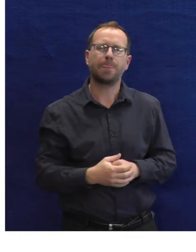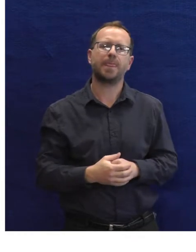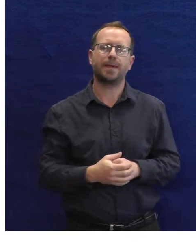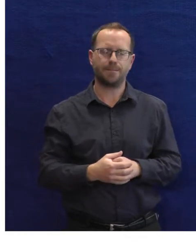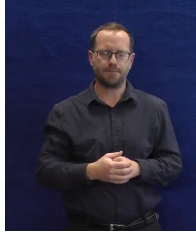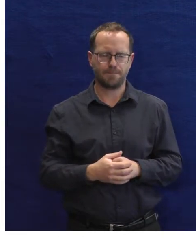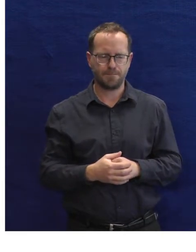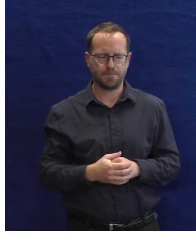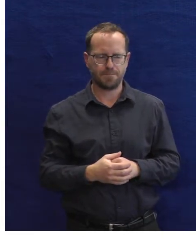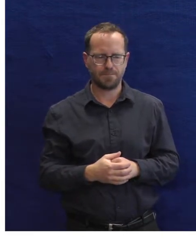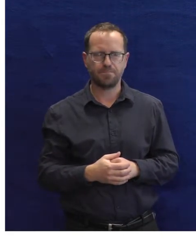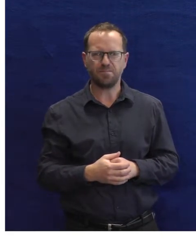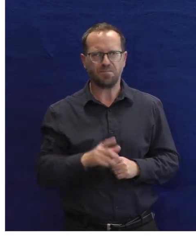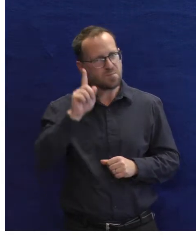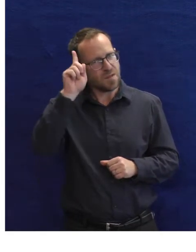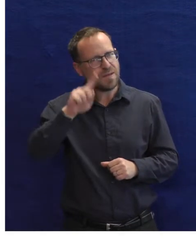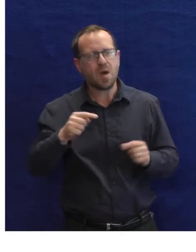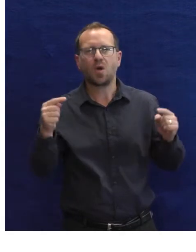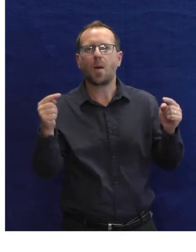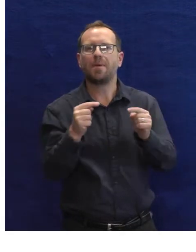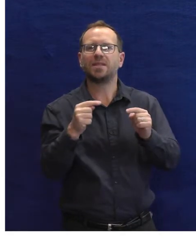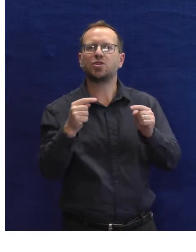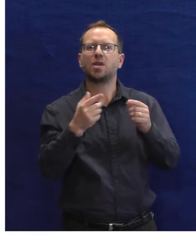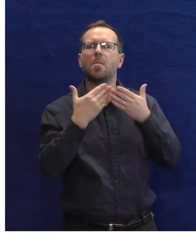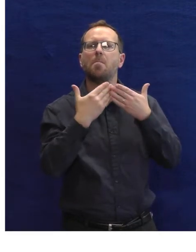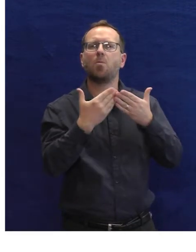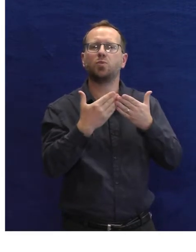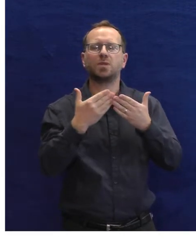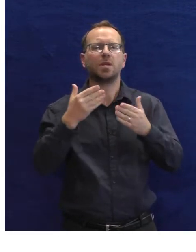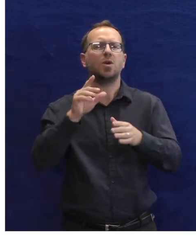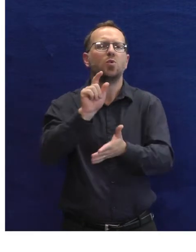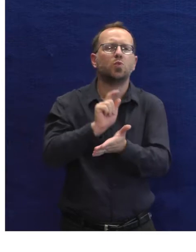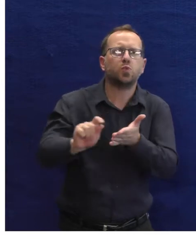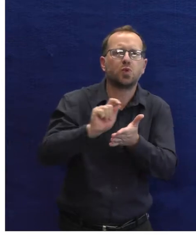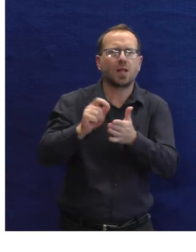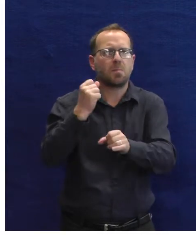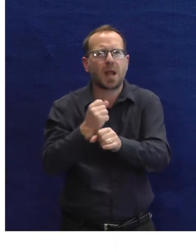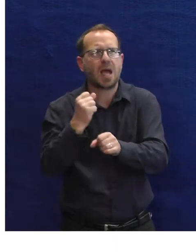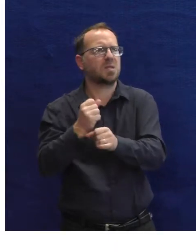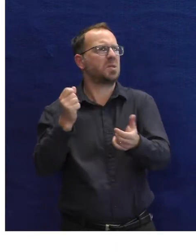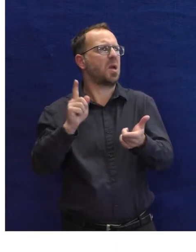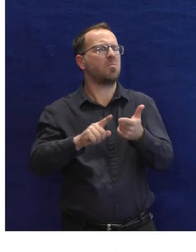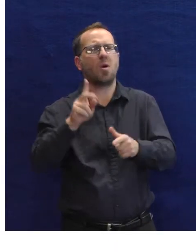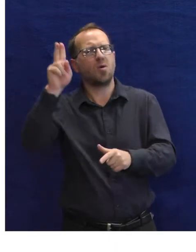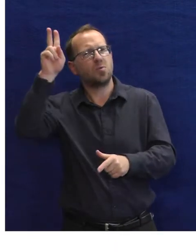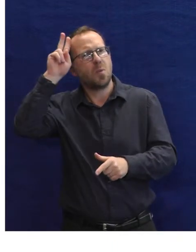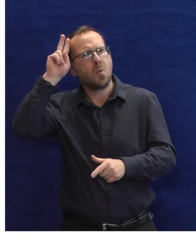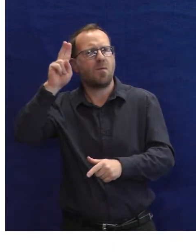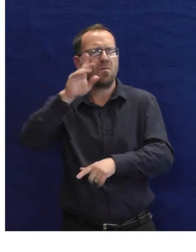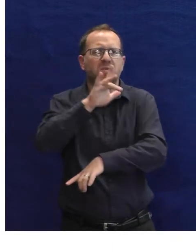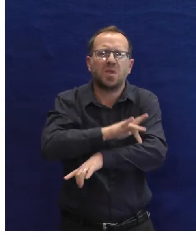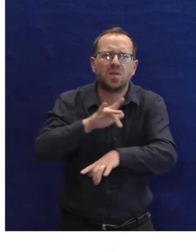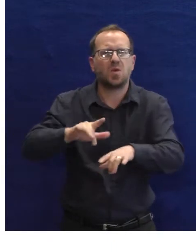jsme si uvědomovali, že do kompenzačních pomůcek jde velká finanční podpora jak od úřadu práce, tak i od